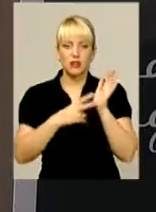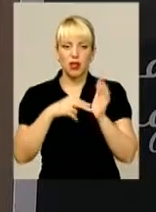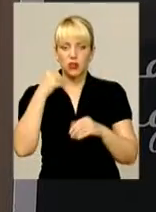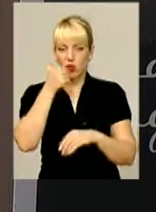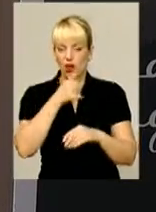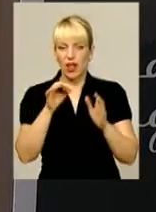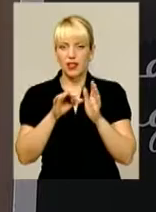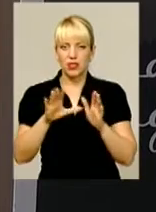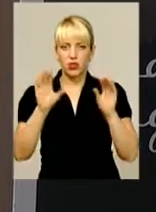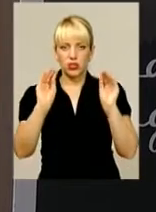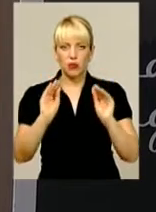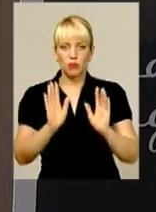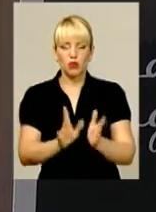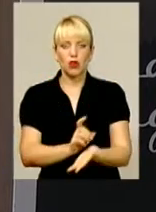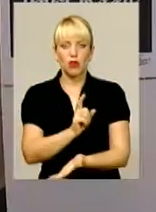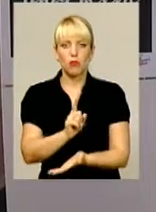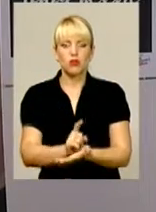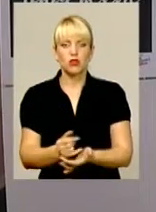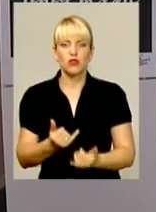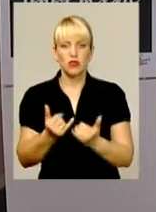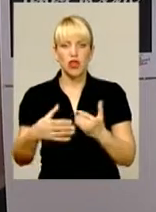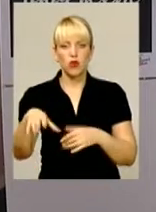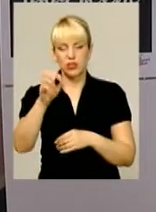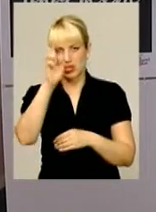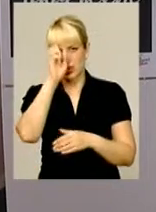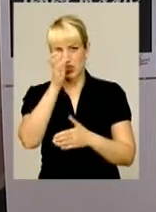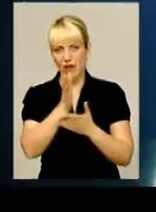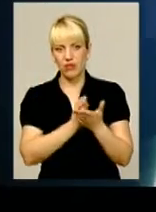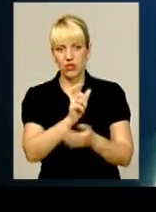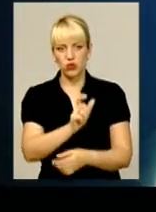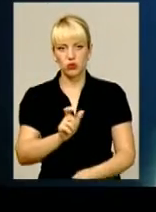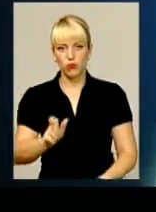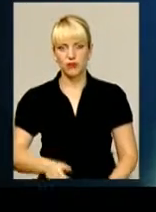електронне декларування стане обов'язковим для всіх державних службовців.